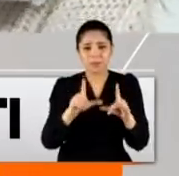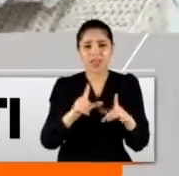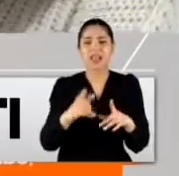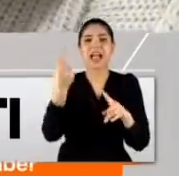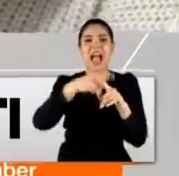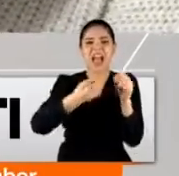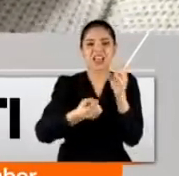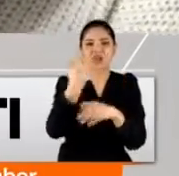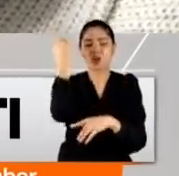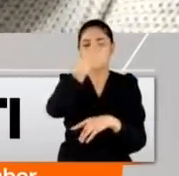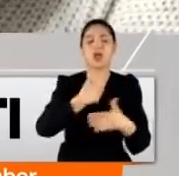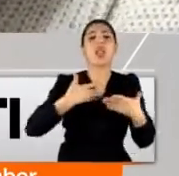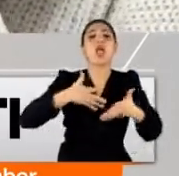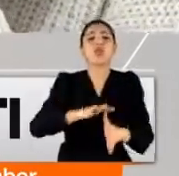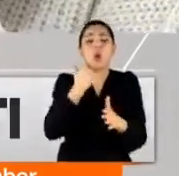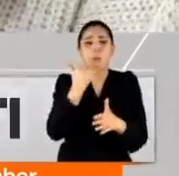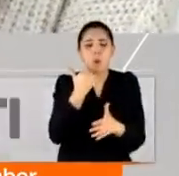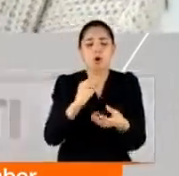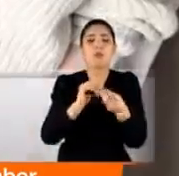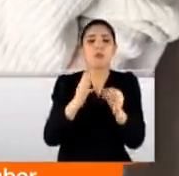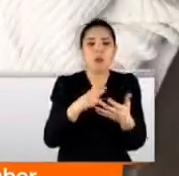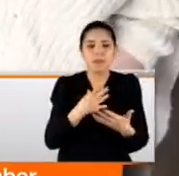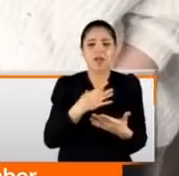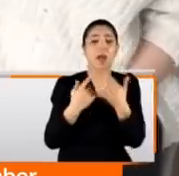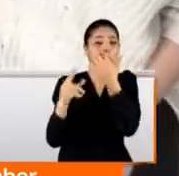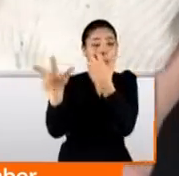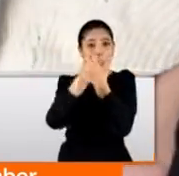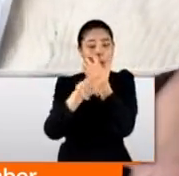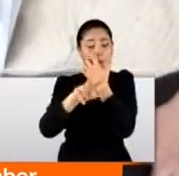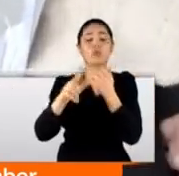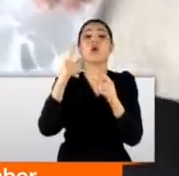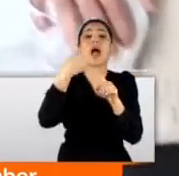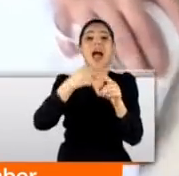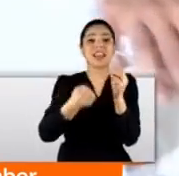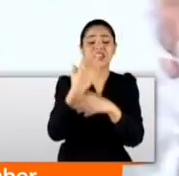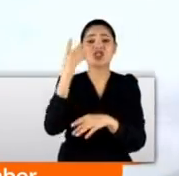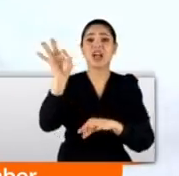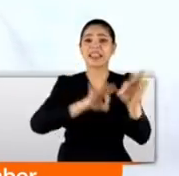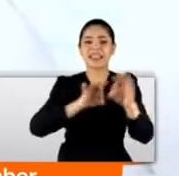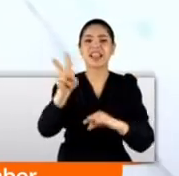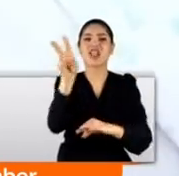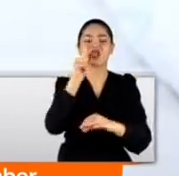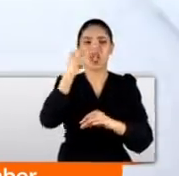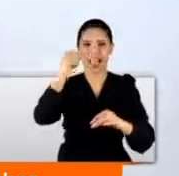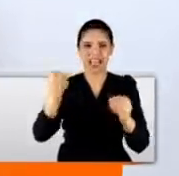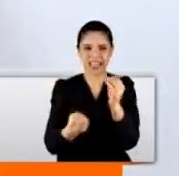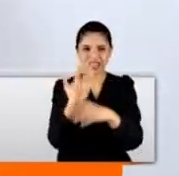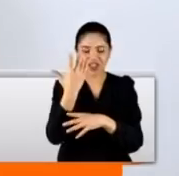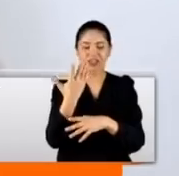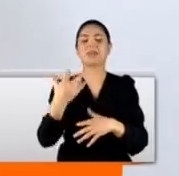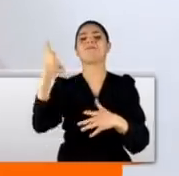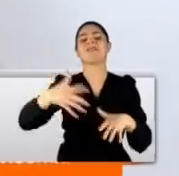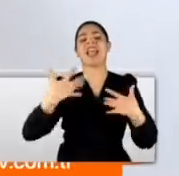Pozitif çıktığımdan dolayı doğum da yapmam sıkıntıydı. Emeli'nin 3 kez pozitif çıkan testi sonuncuda negatife dönmesiyle